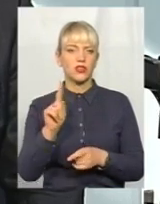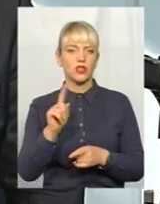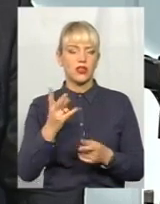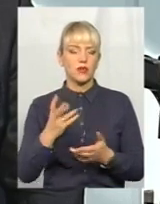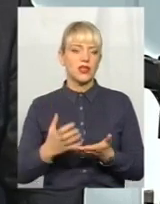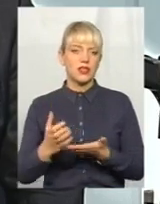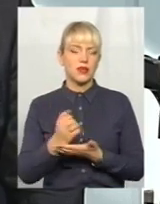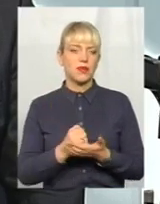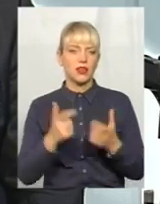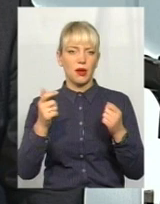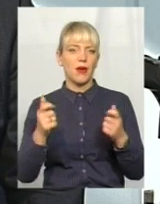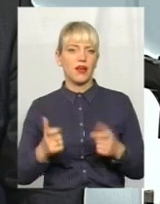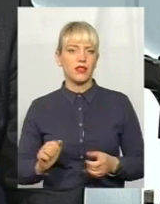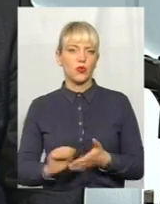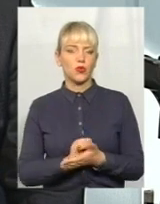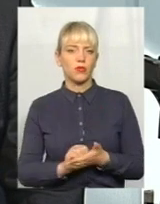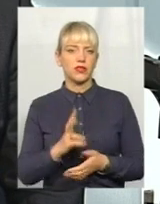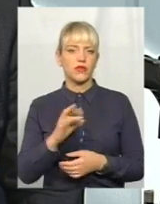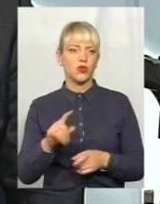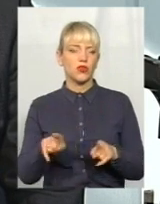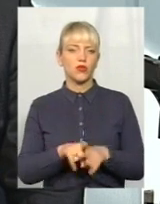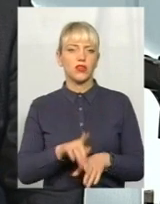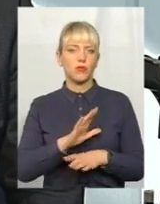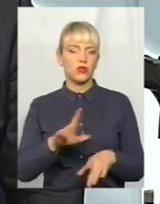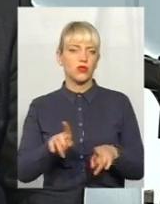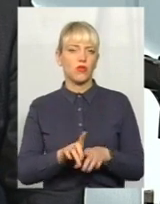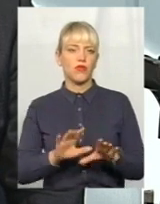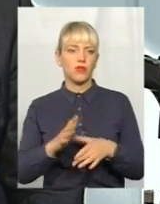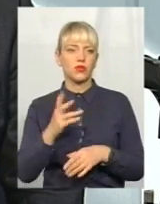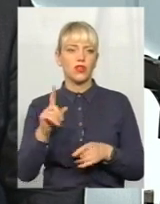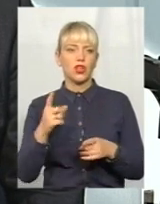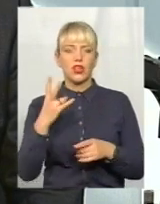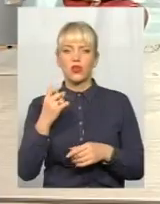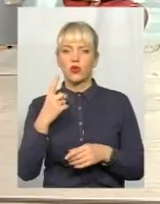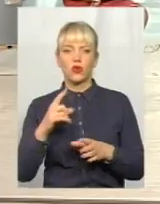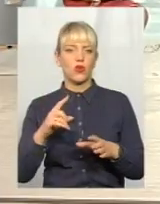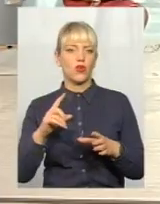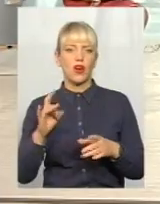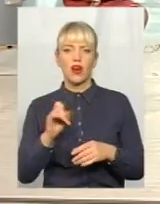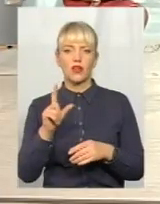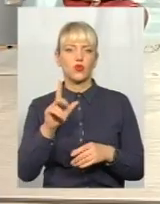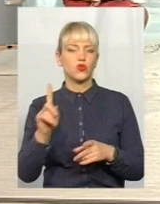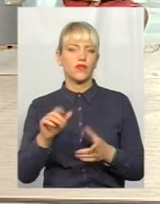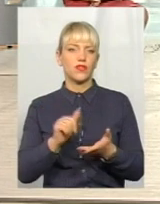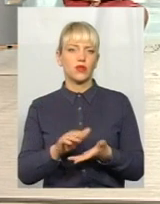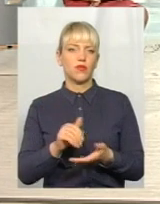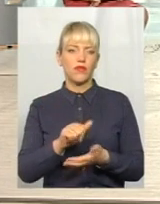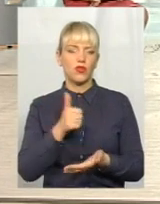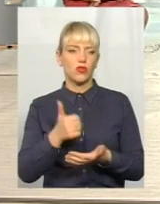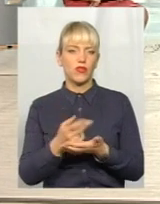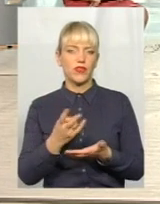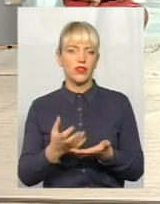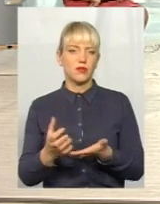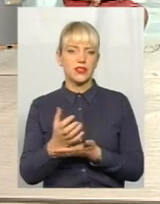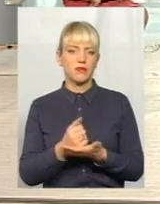зібрати пакет документів, але не було такого випадку жодного разу, теж я не зверталася, щоб люди відмовили. Головне, зібрати всі